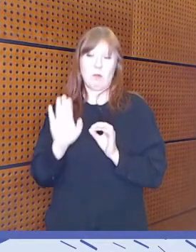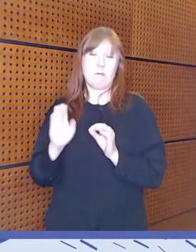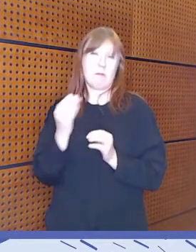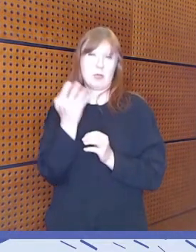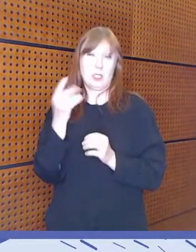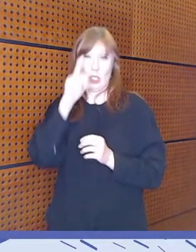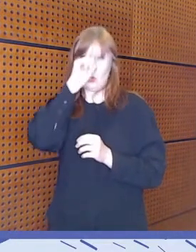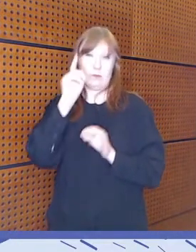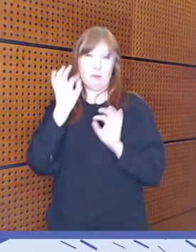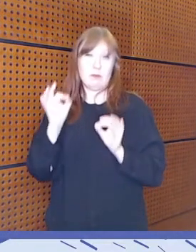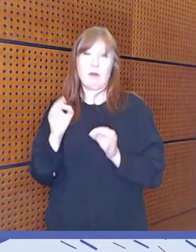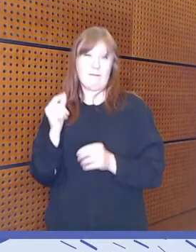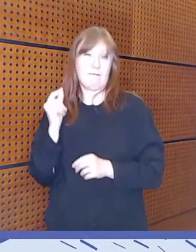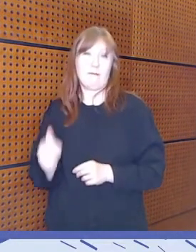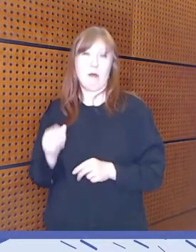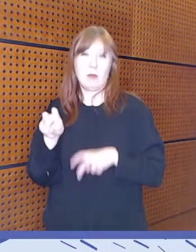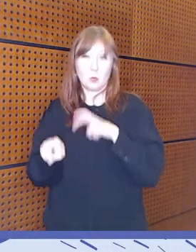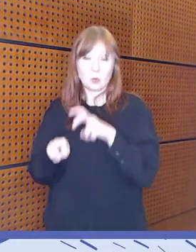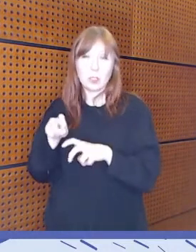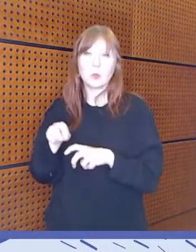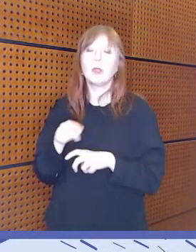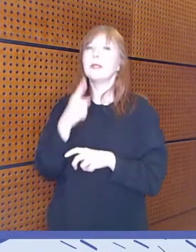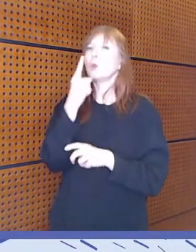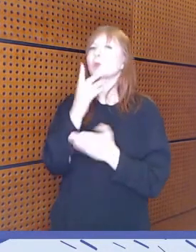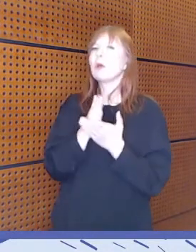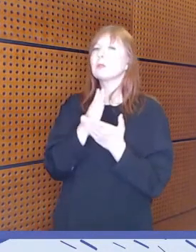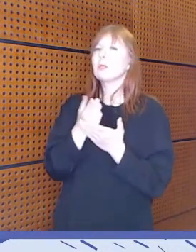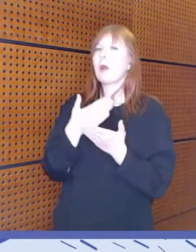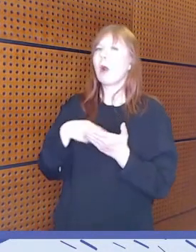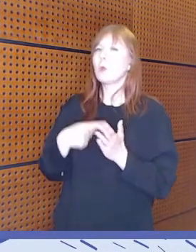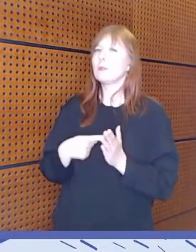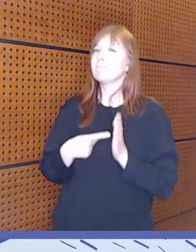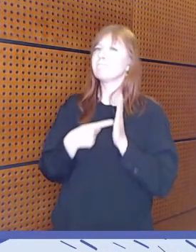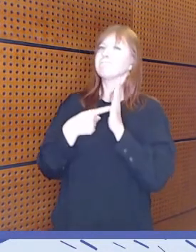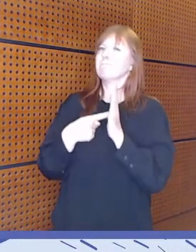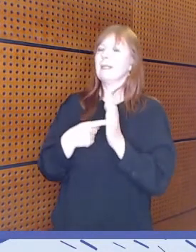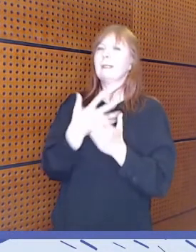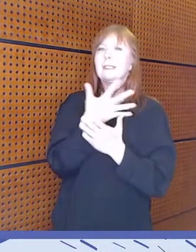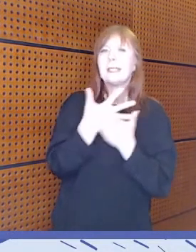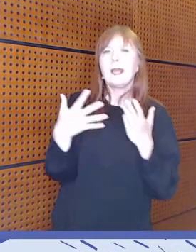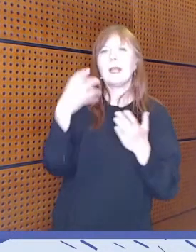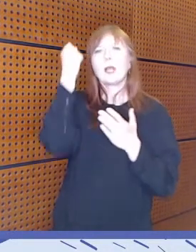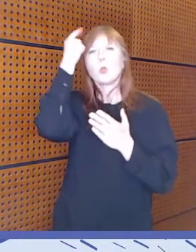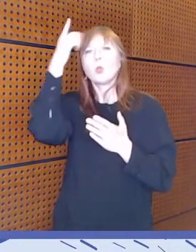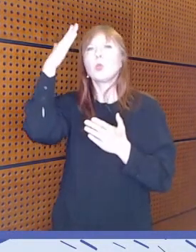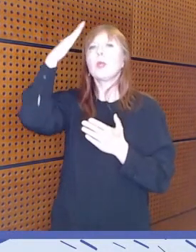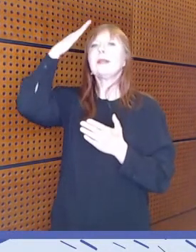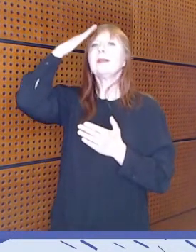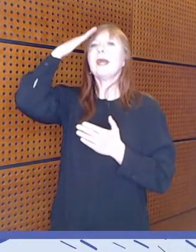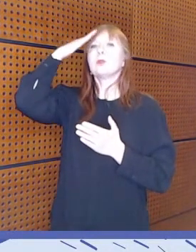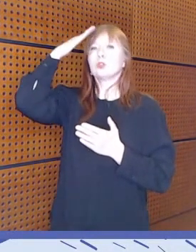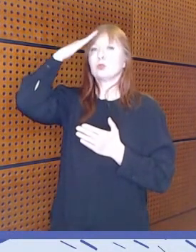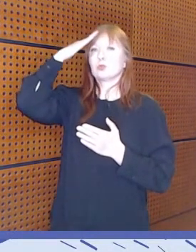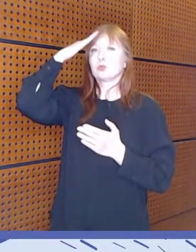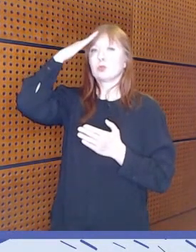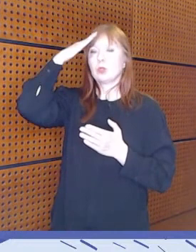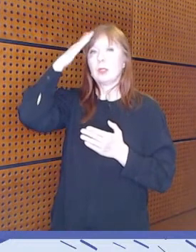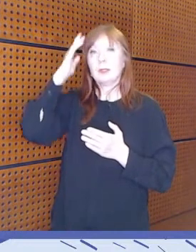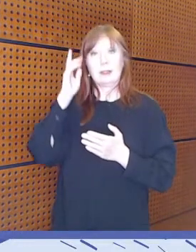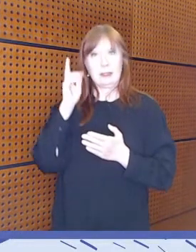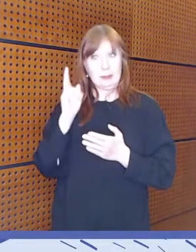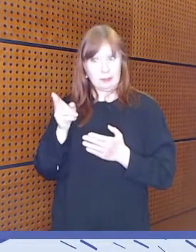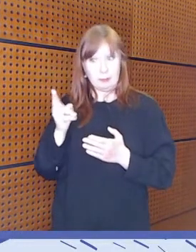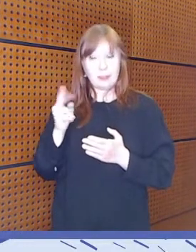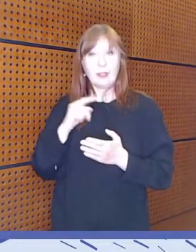sanotaan jos asia, minkä haluan tuoda esille, on sellainen kieli- ja kulttuuritietoisuus. Että nimenomaan ei ajatella niin, että